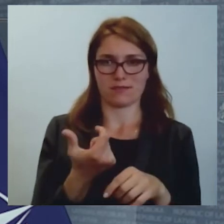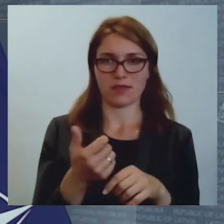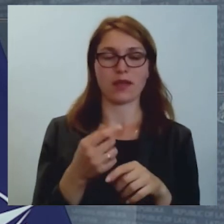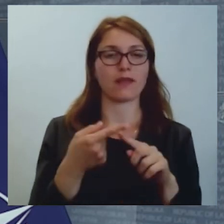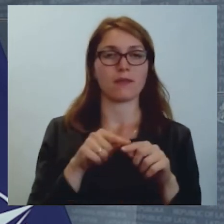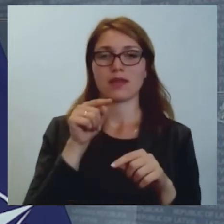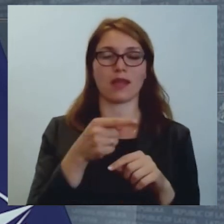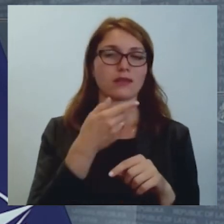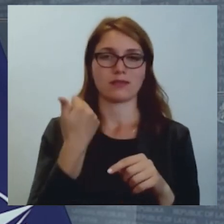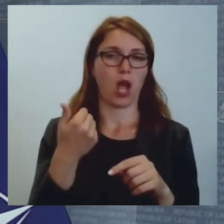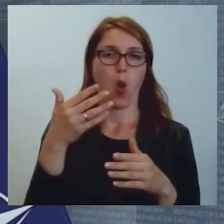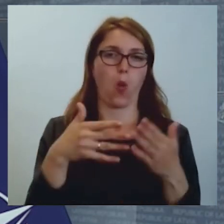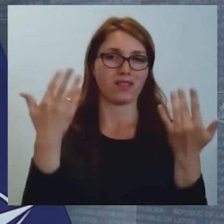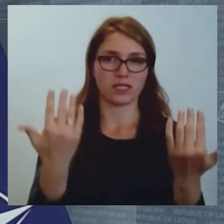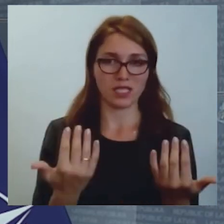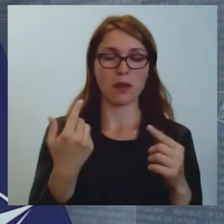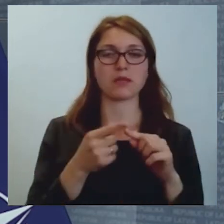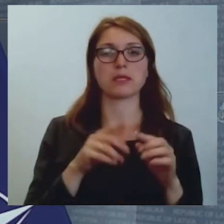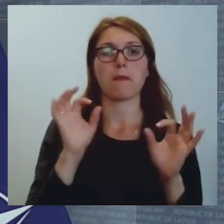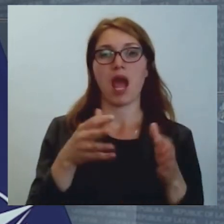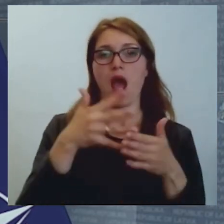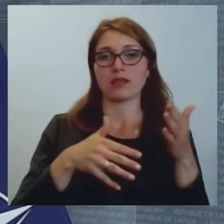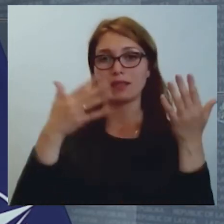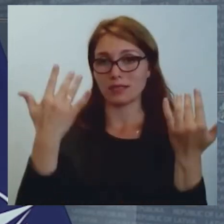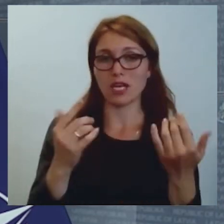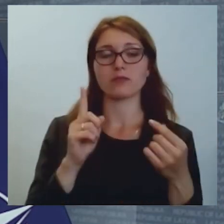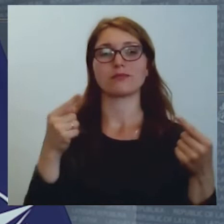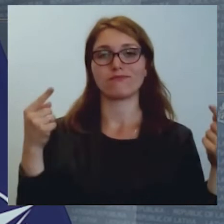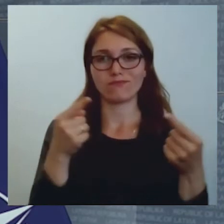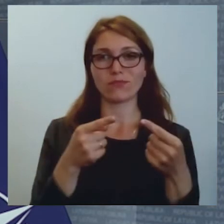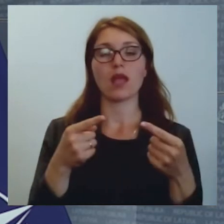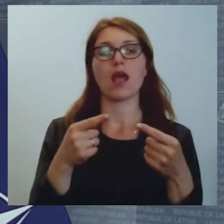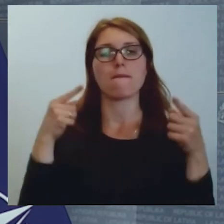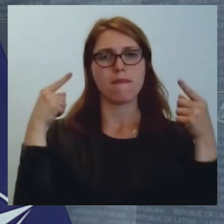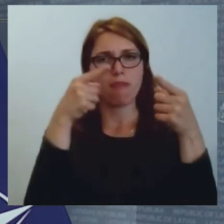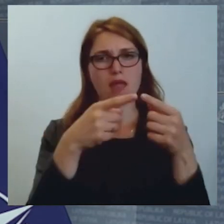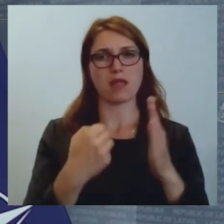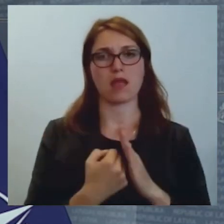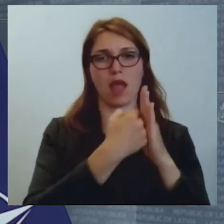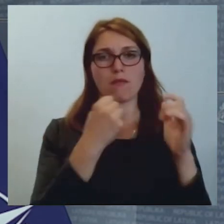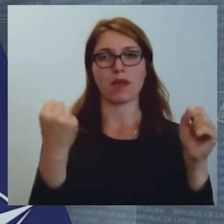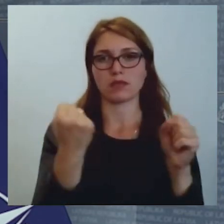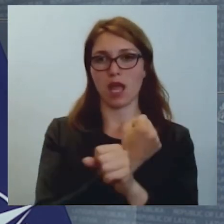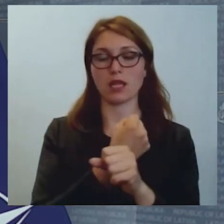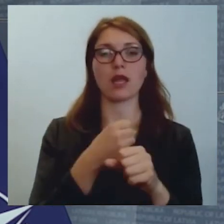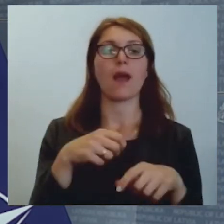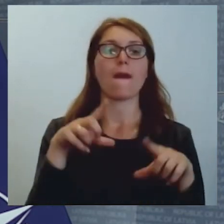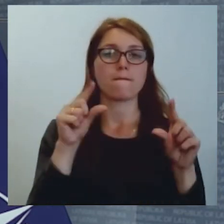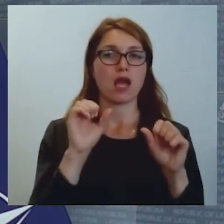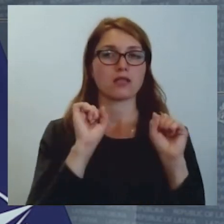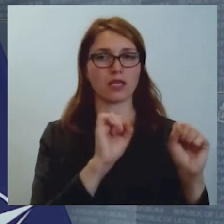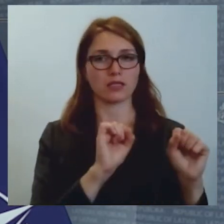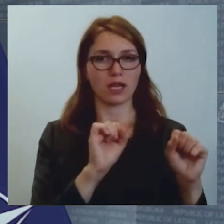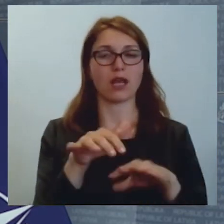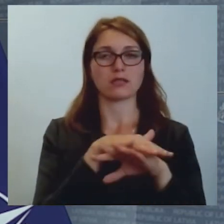šis nav tas risinājums. Es domāju, ka pareizējs risinājums ir tieši mērķēts atbalsts gan mazākais sargātiem,